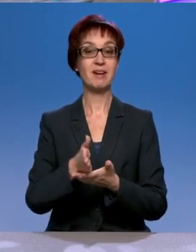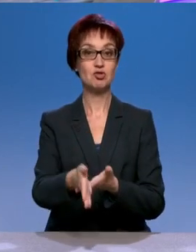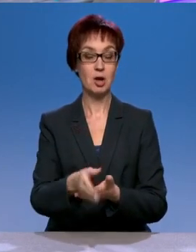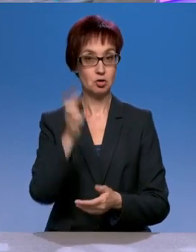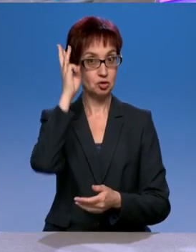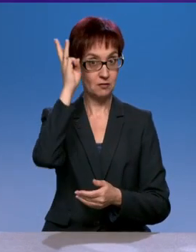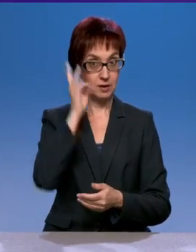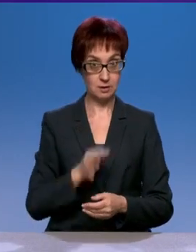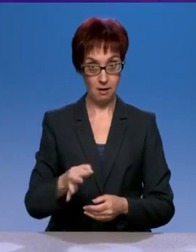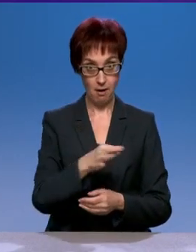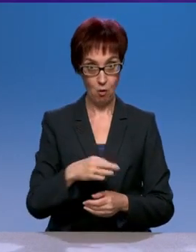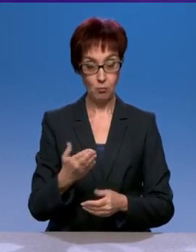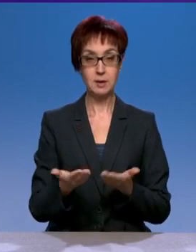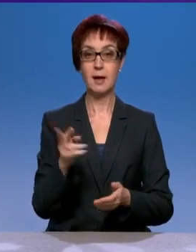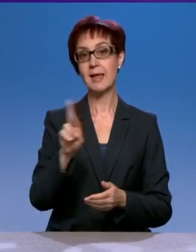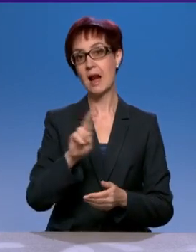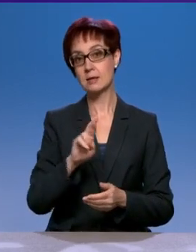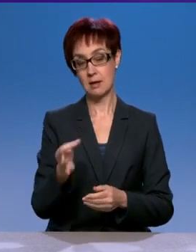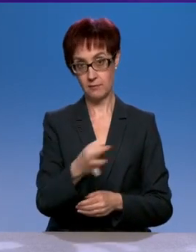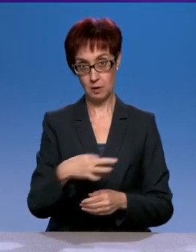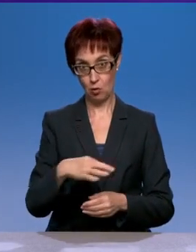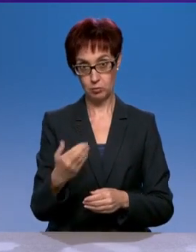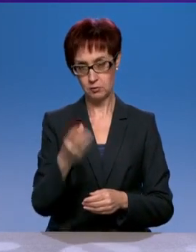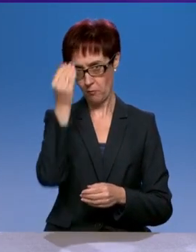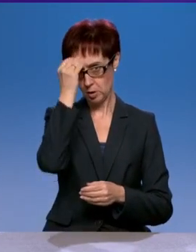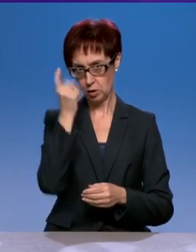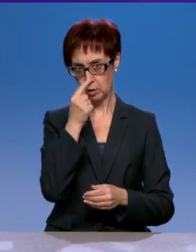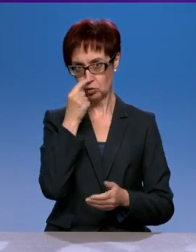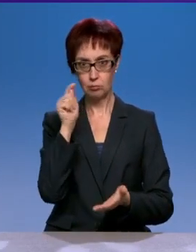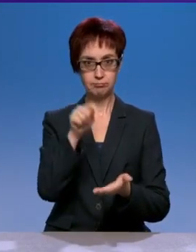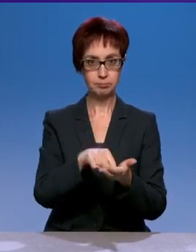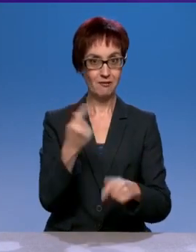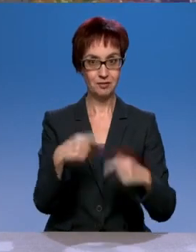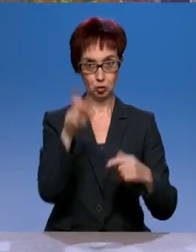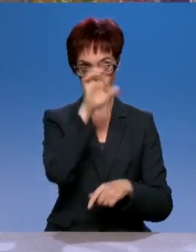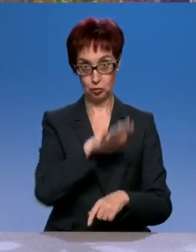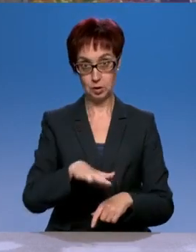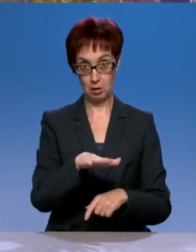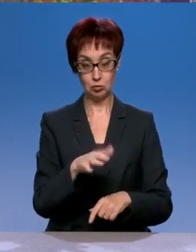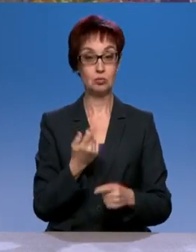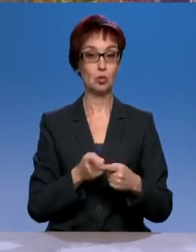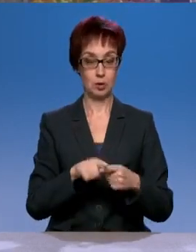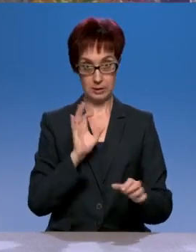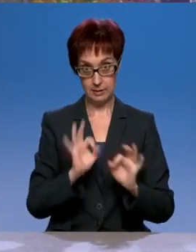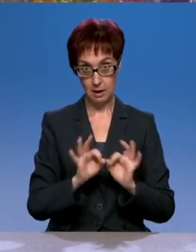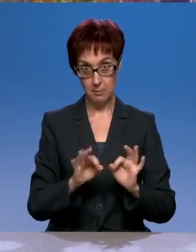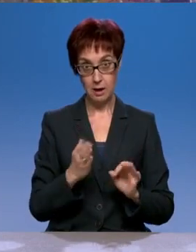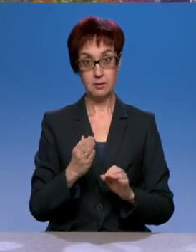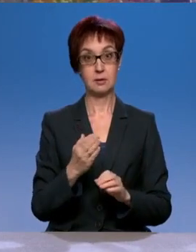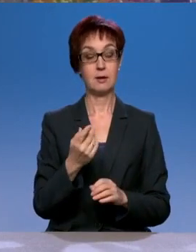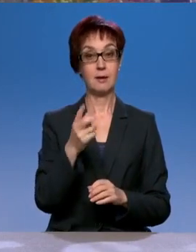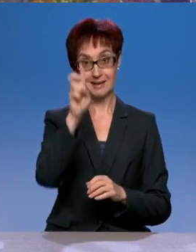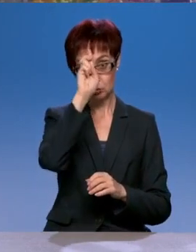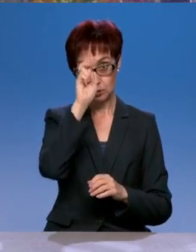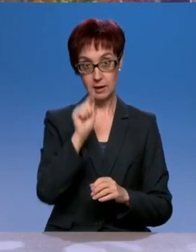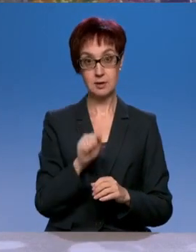оказываешься в другой стране. Ну, это нормально, потому что государство ни в одной стране мира, государство не несет стопроцентной